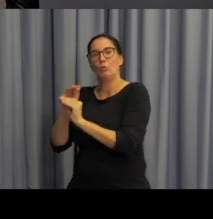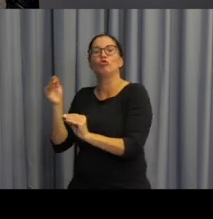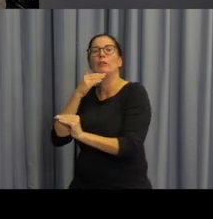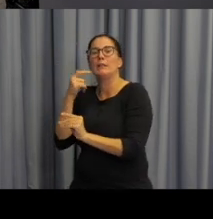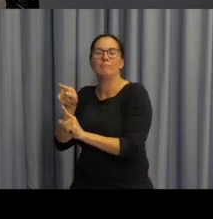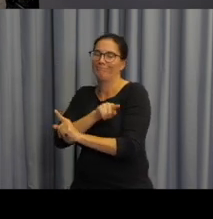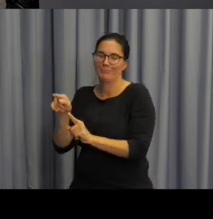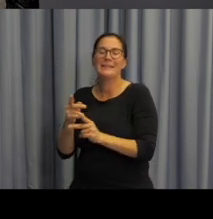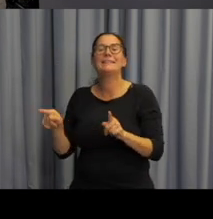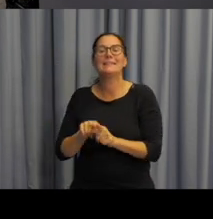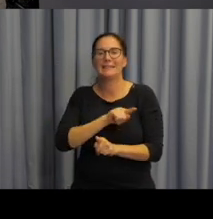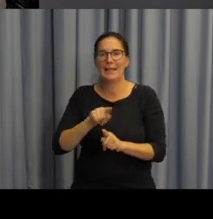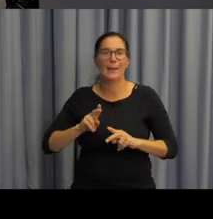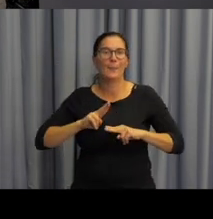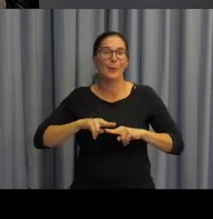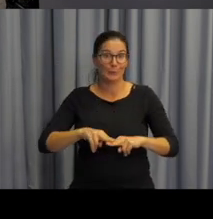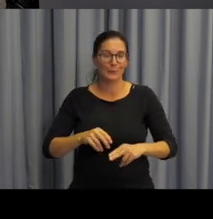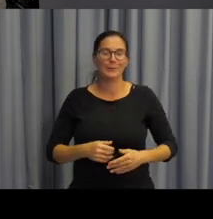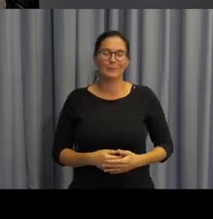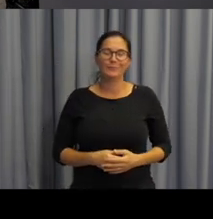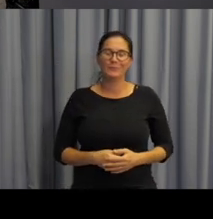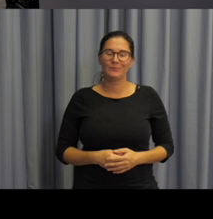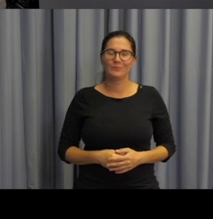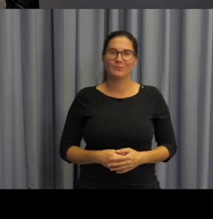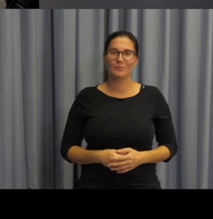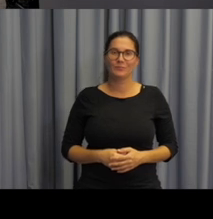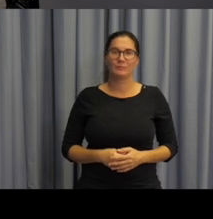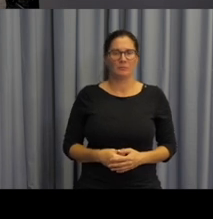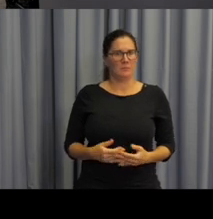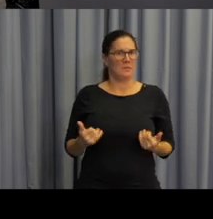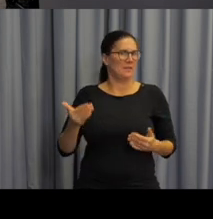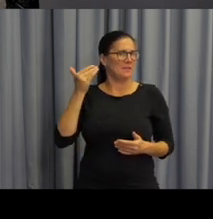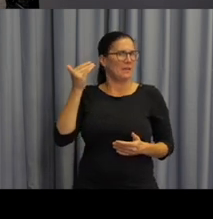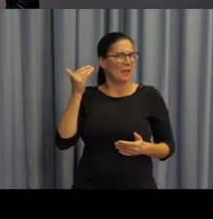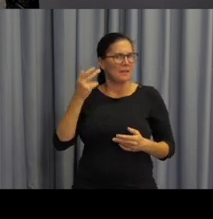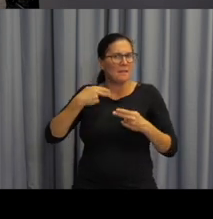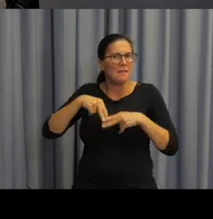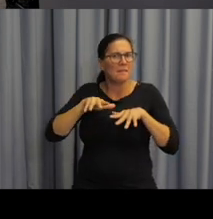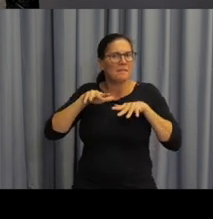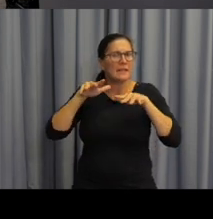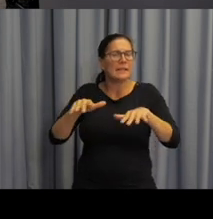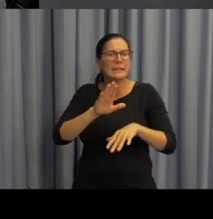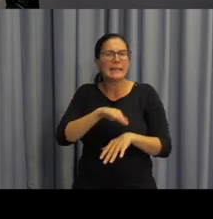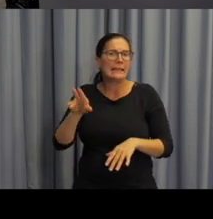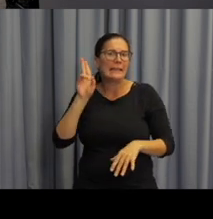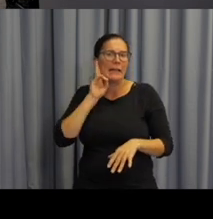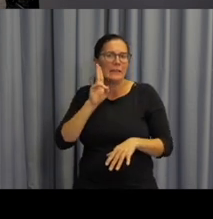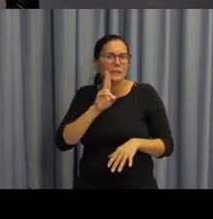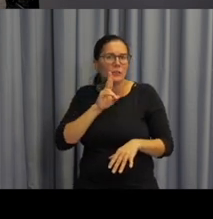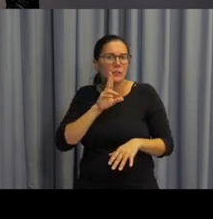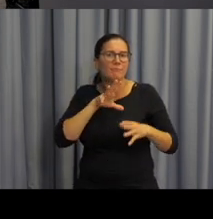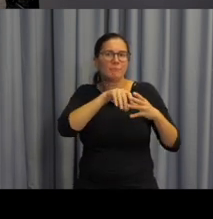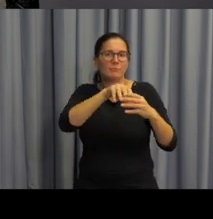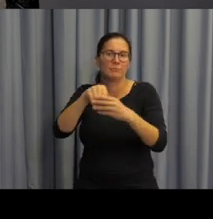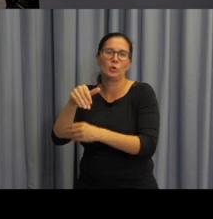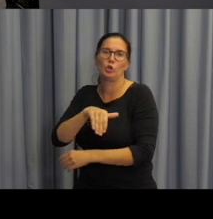V současné době se nezanedbatelné množství neslyšících žáků vzdělává na